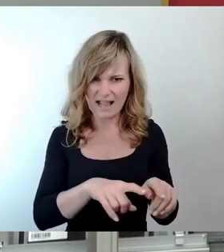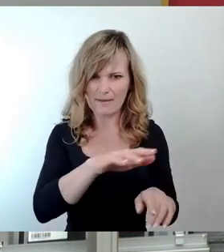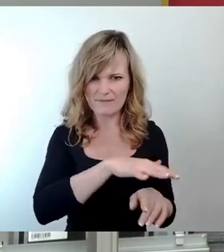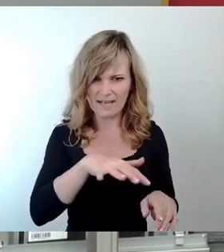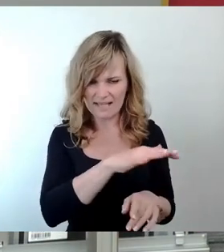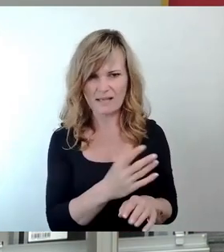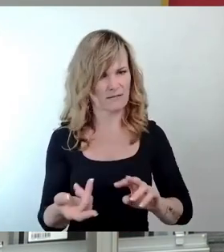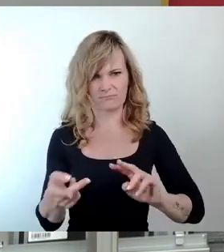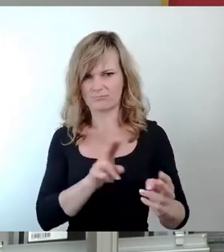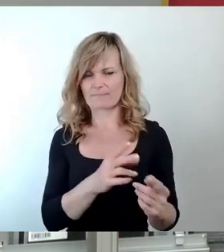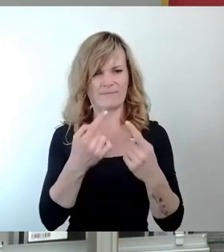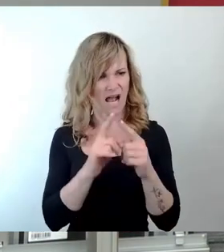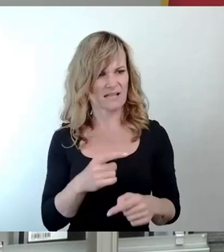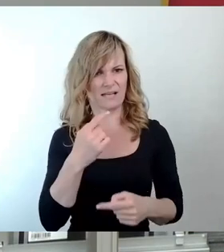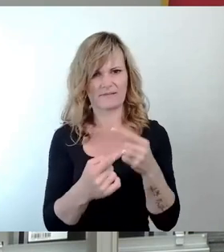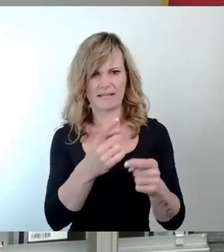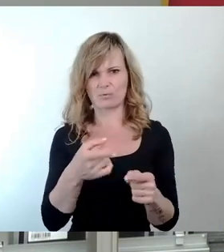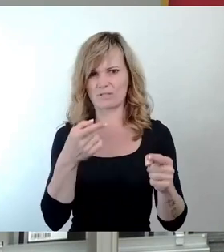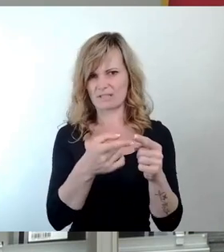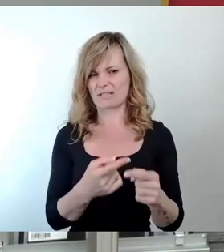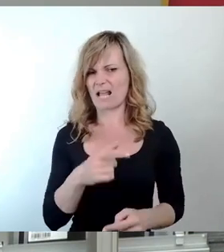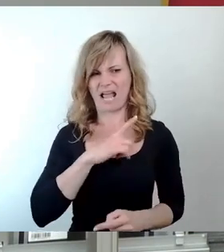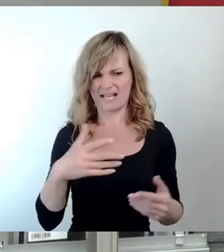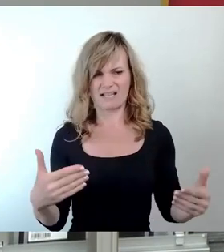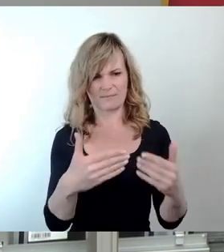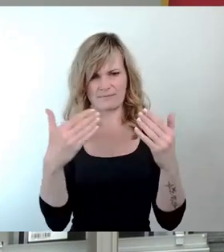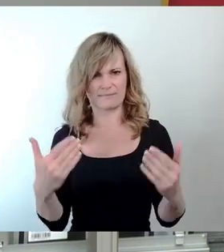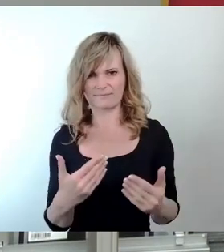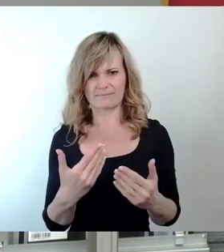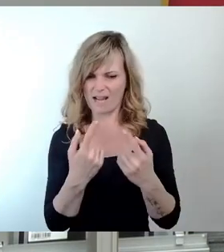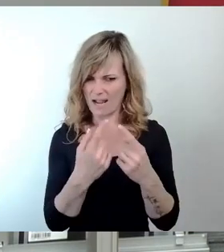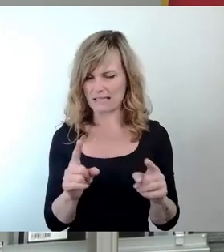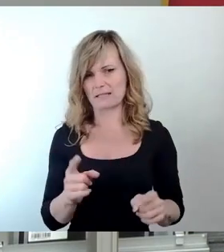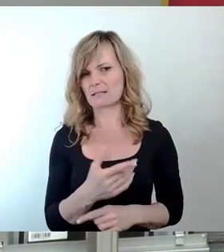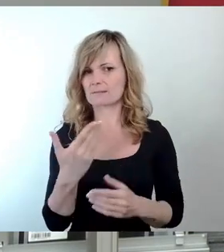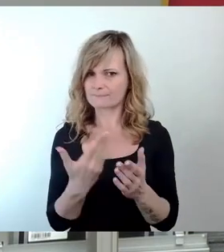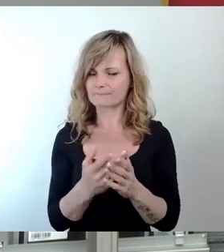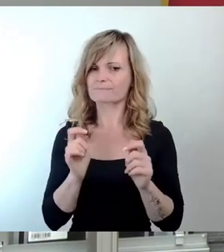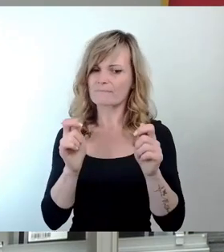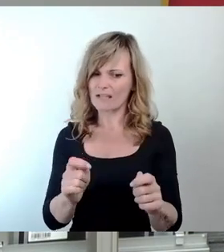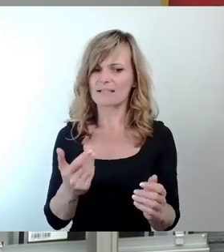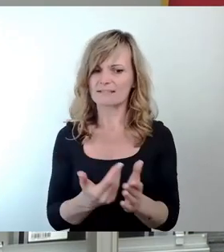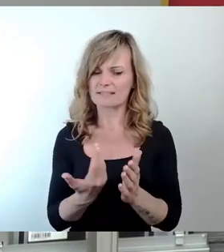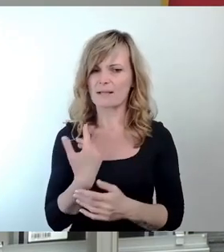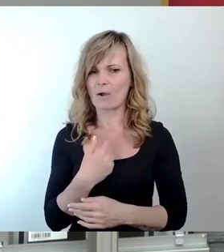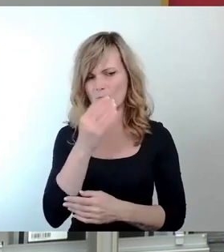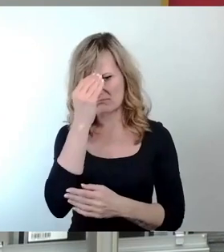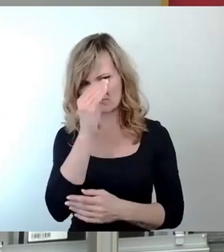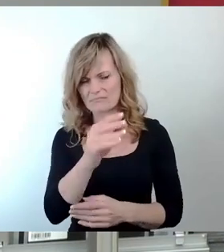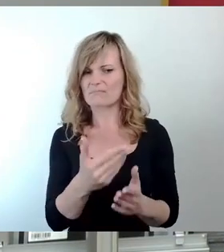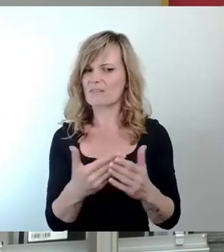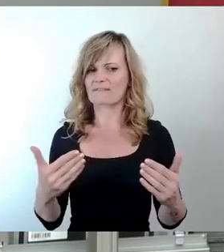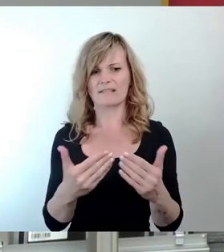konträre Entwicklungsziele ausweist, welche kaum miteinander in Einklang gebracht werden können. Mit diesem Antrag wollen wir deshalb auch darauf hinwirken, dass dieser Widerspruch seien zur